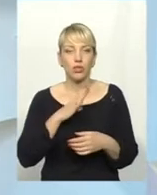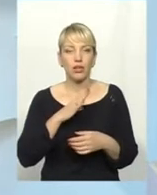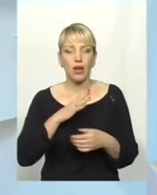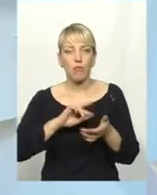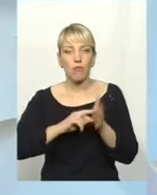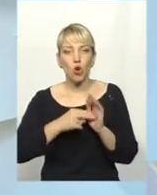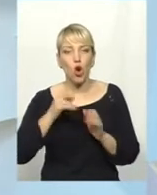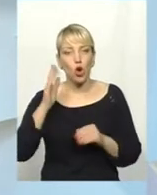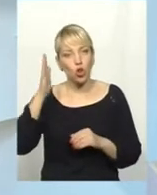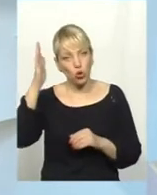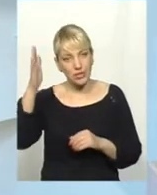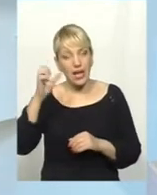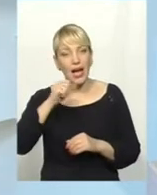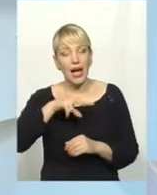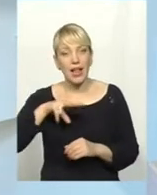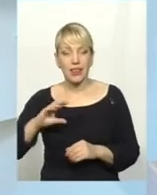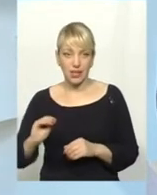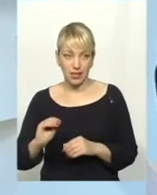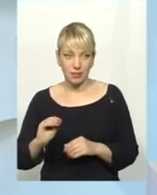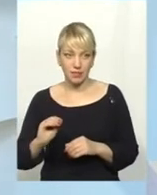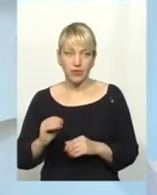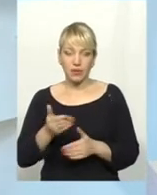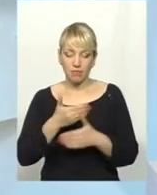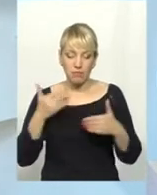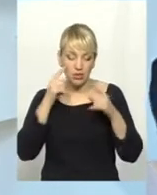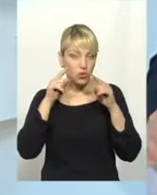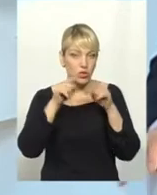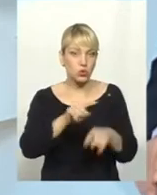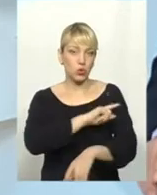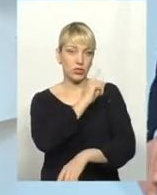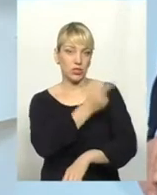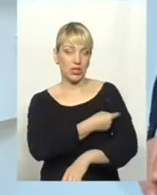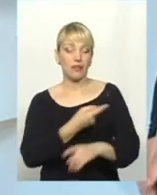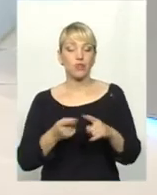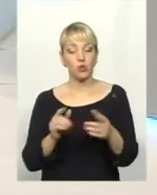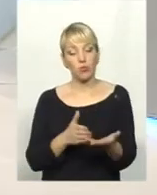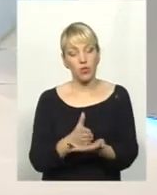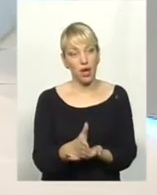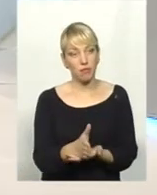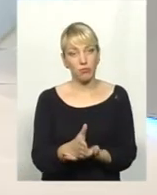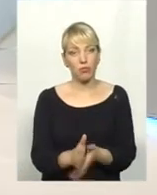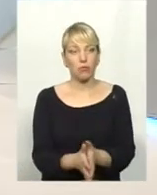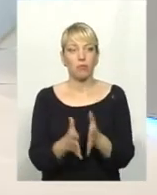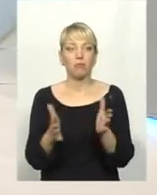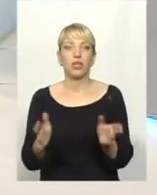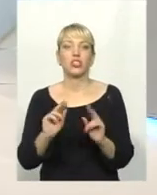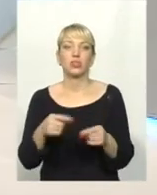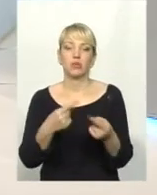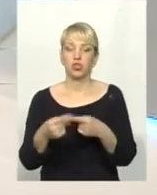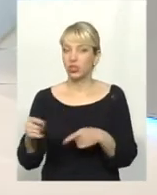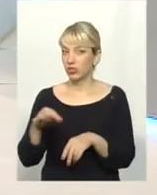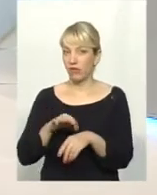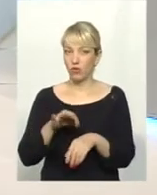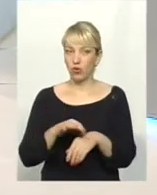прогнози, але ми сконцентрували зусилля якось у цьому напрямку більше, ніж в інших. Якщо ми говоримо